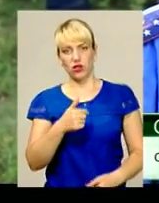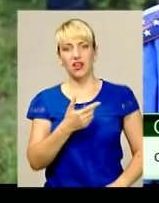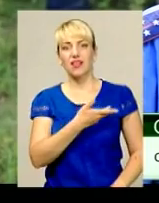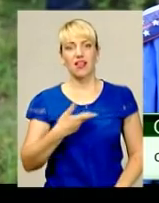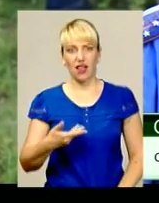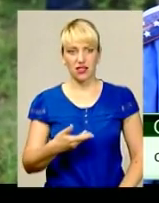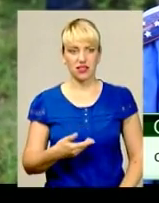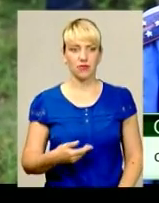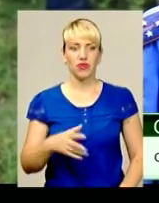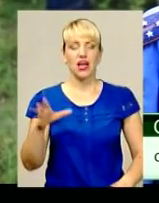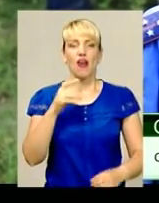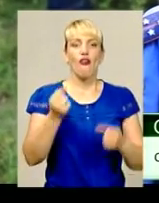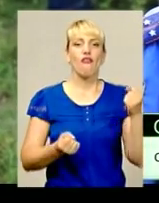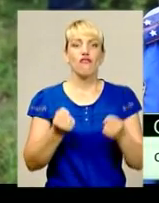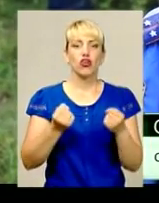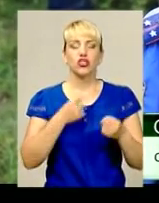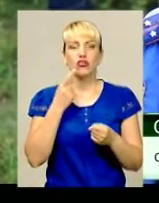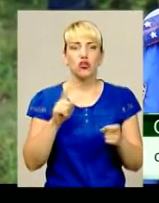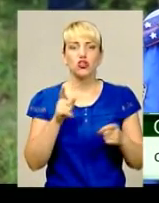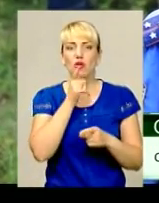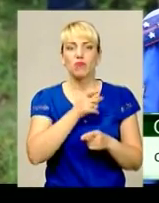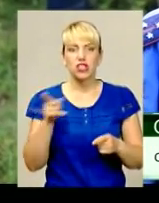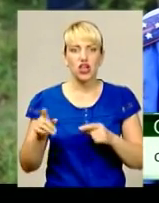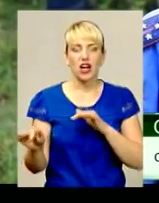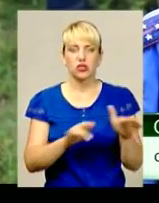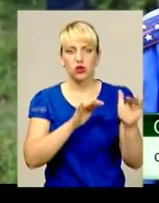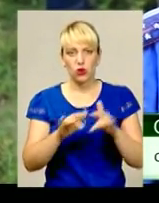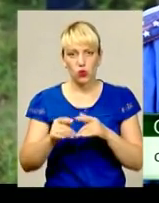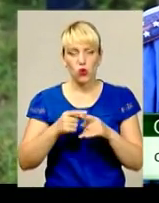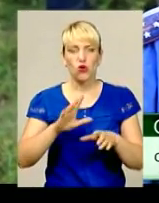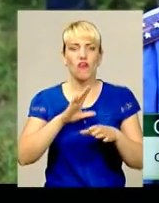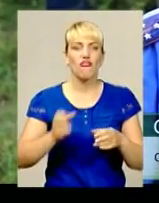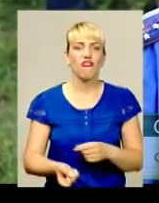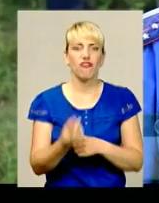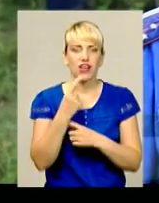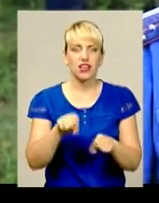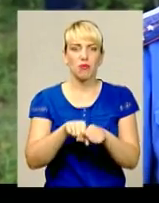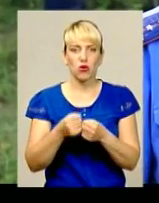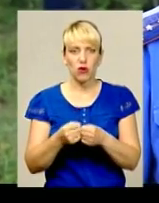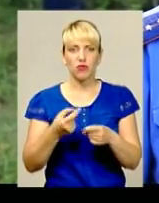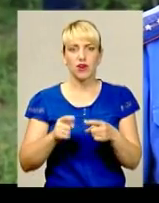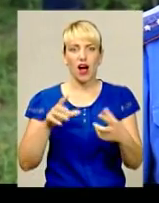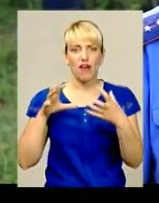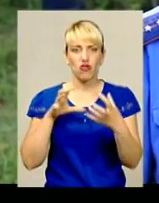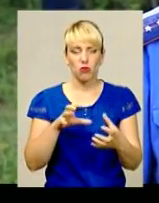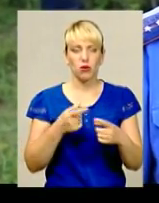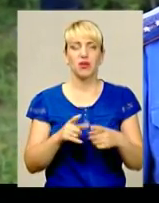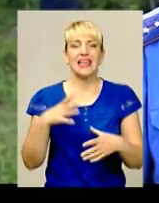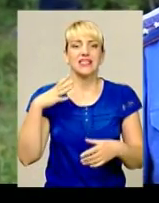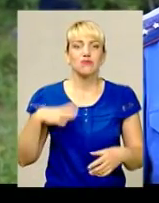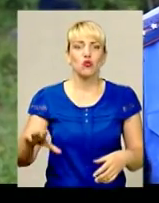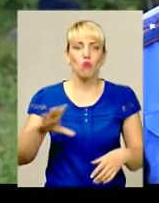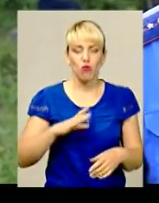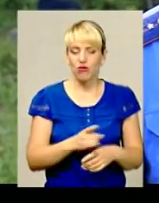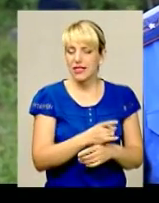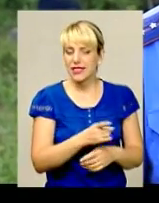що під час руху у нього виникла несправність автомобіля, у зв'язку з чим він змушений був